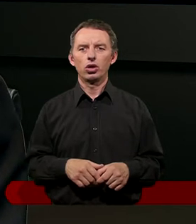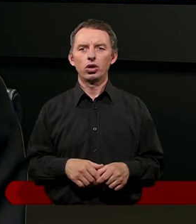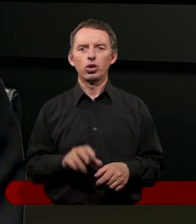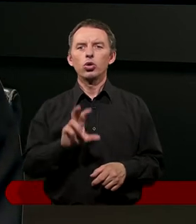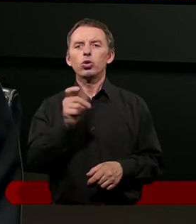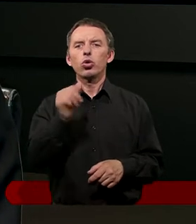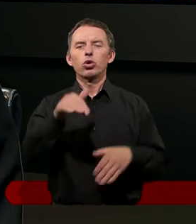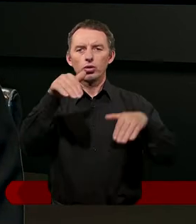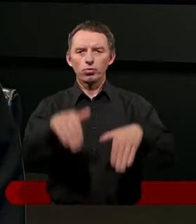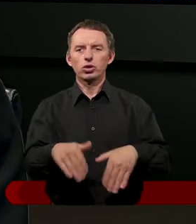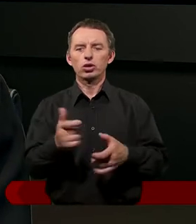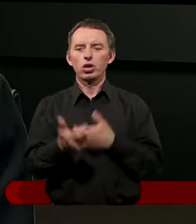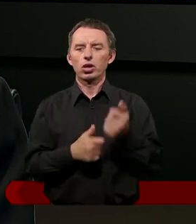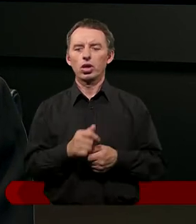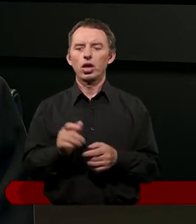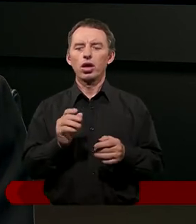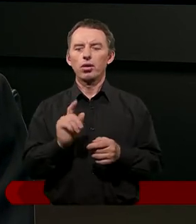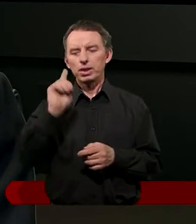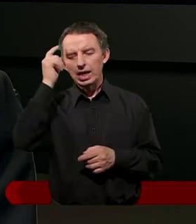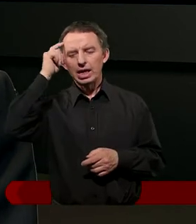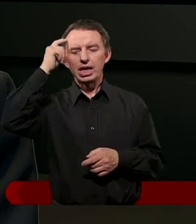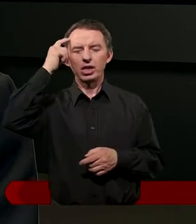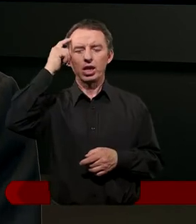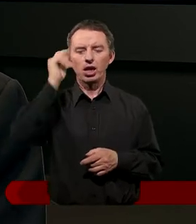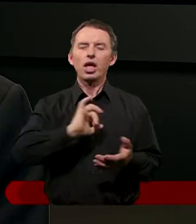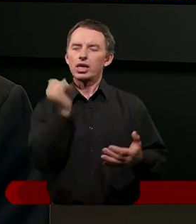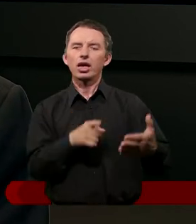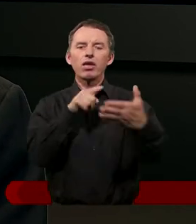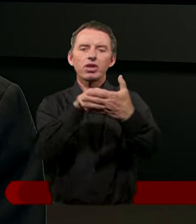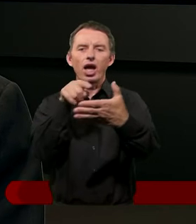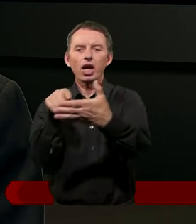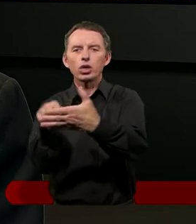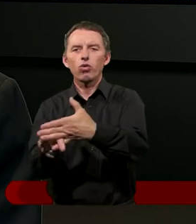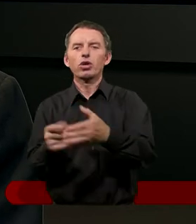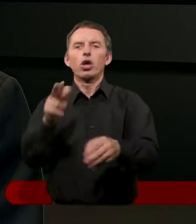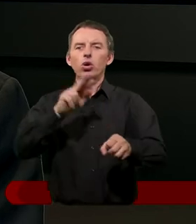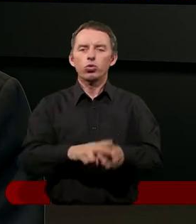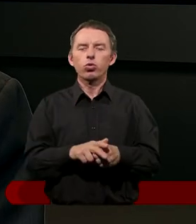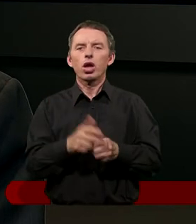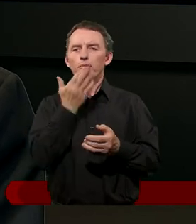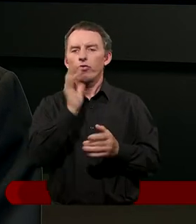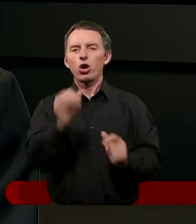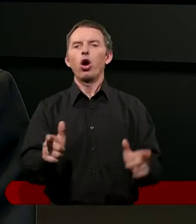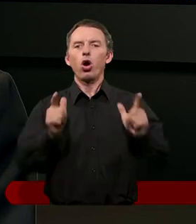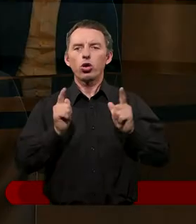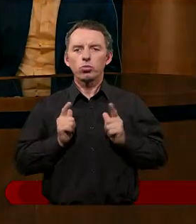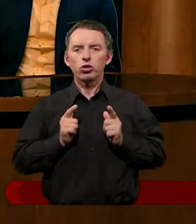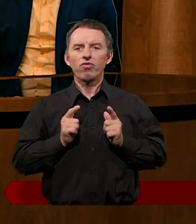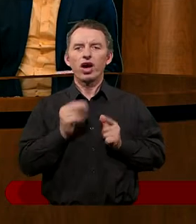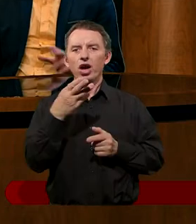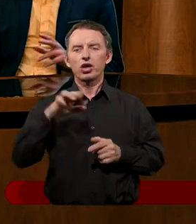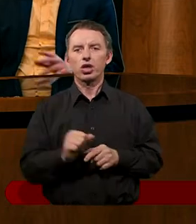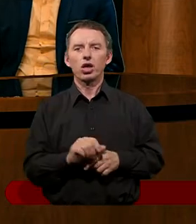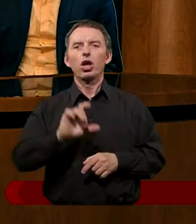może są jakieś wytyczne, jakieś wskazówki w kwestii odpoczynku, odpoczywania?